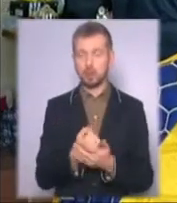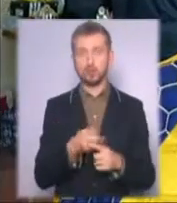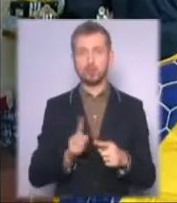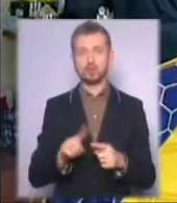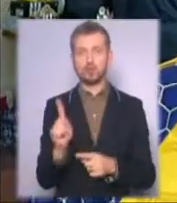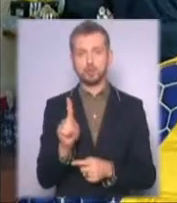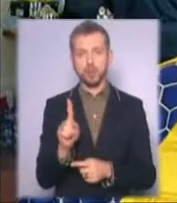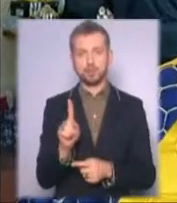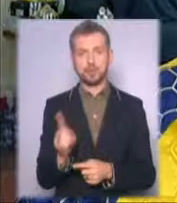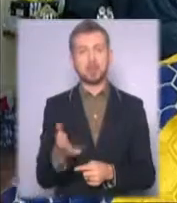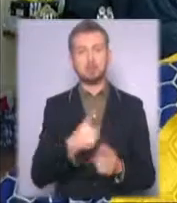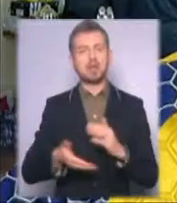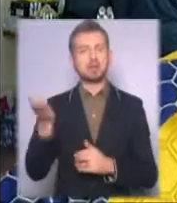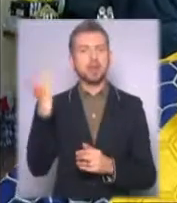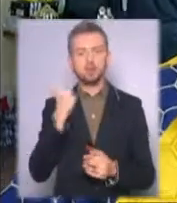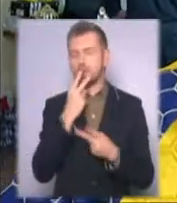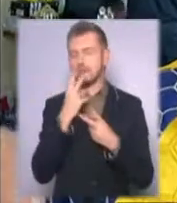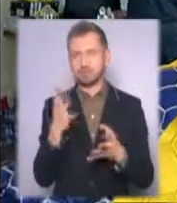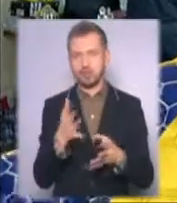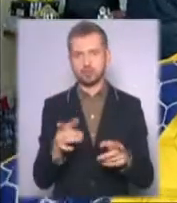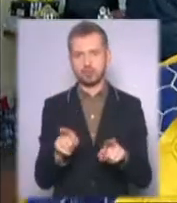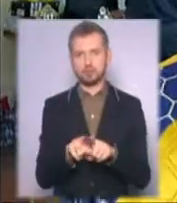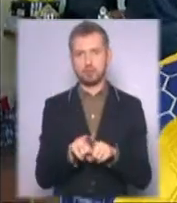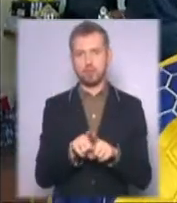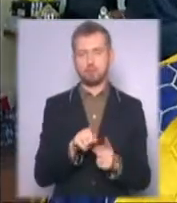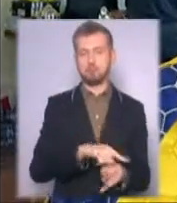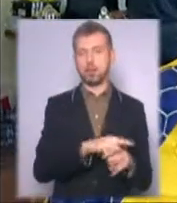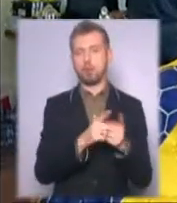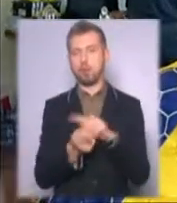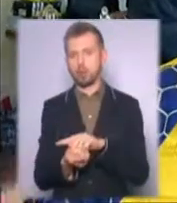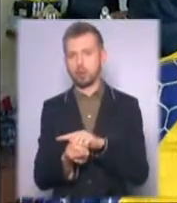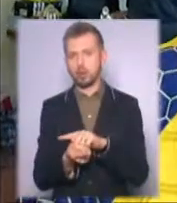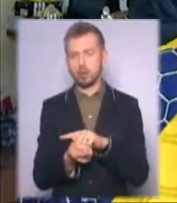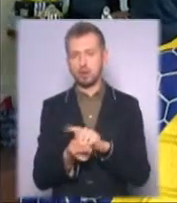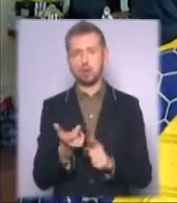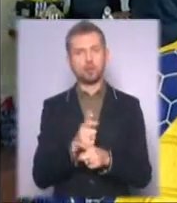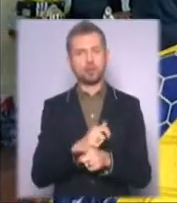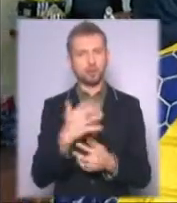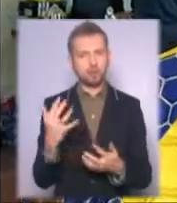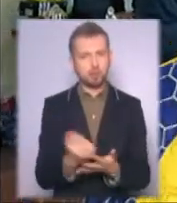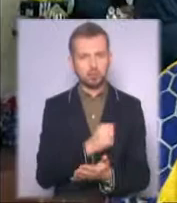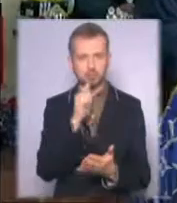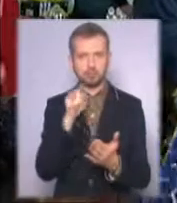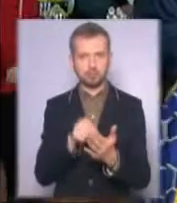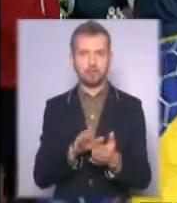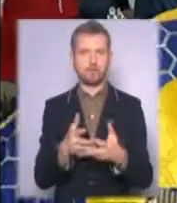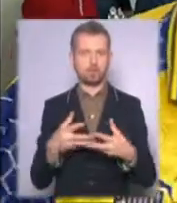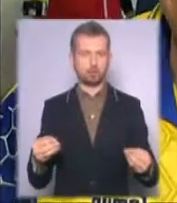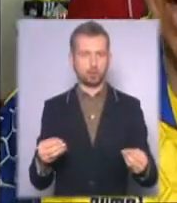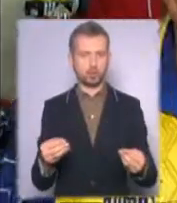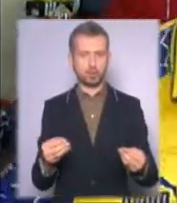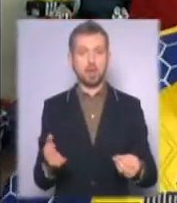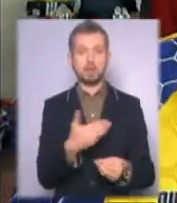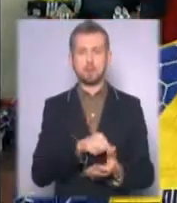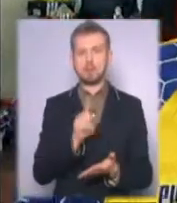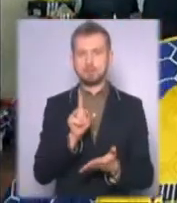ми давно не бачили досить успішного переходу в весну. Ми маємо